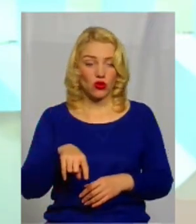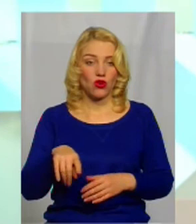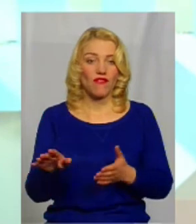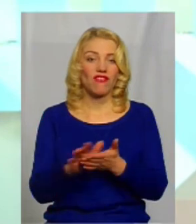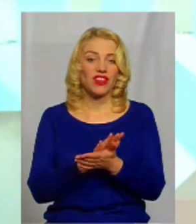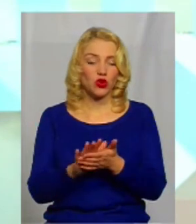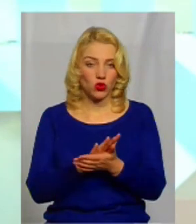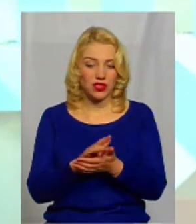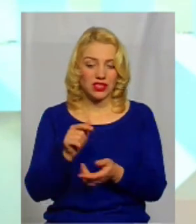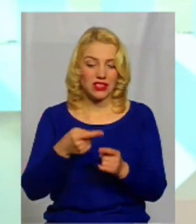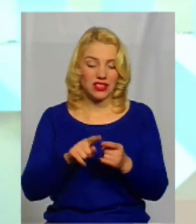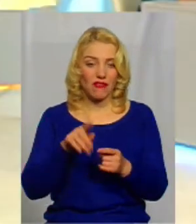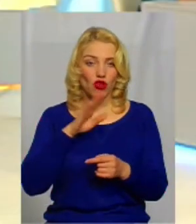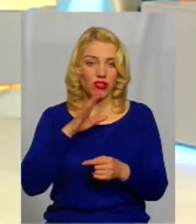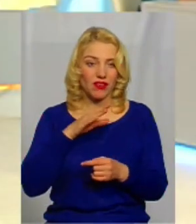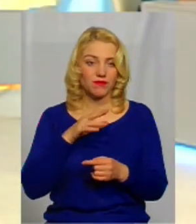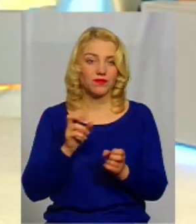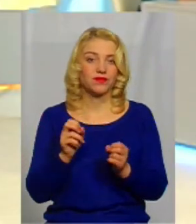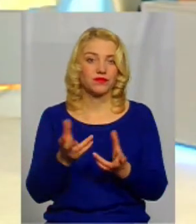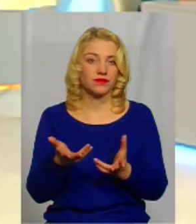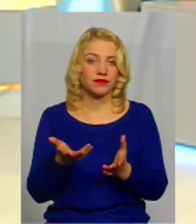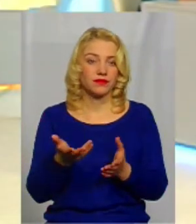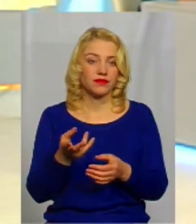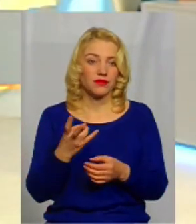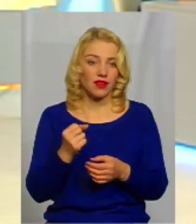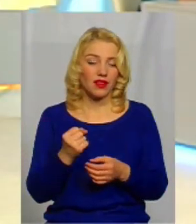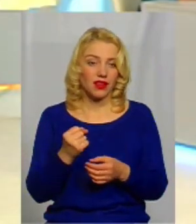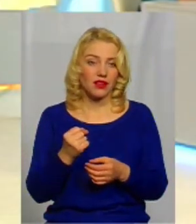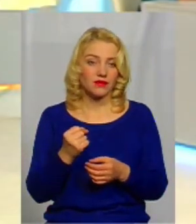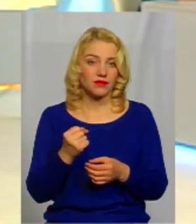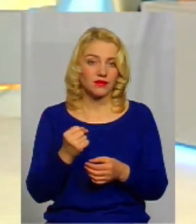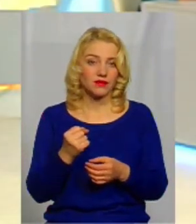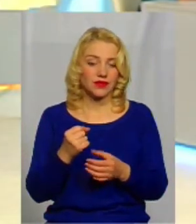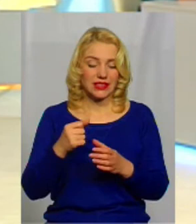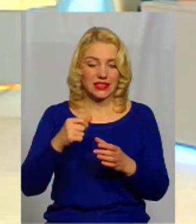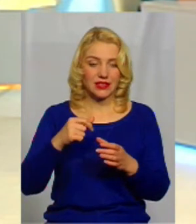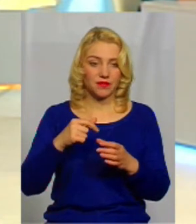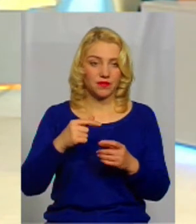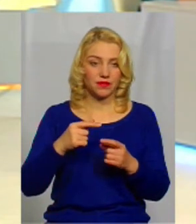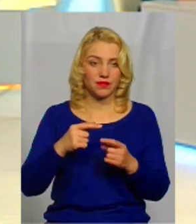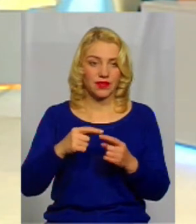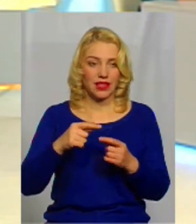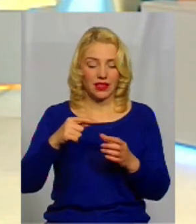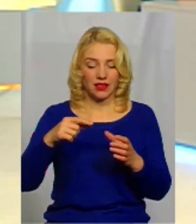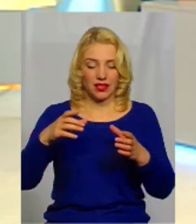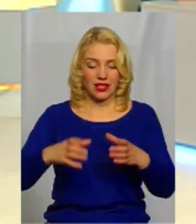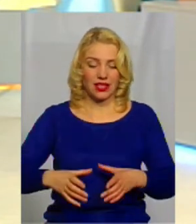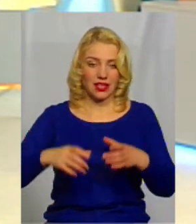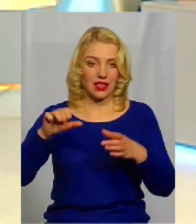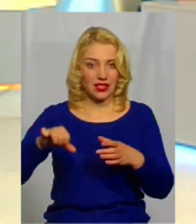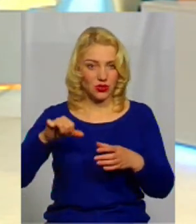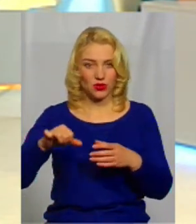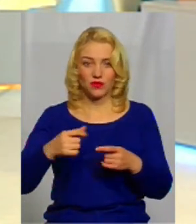ця вода на сверловину або в Креницю. Тому